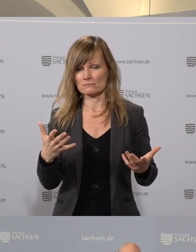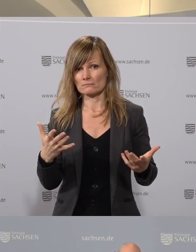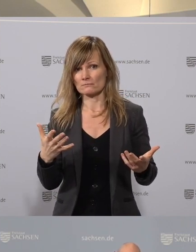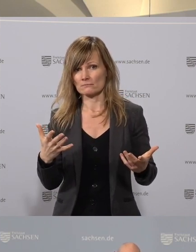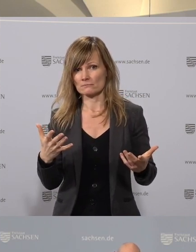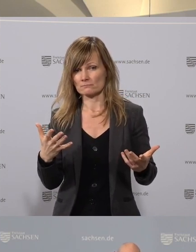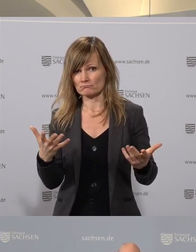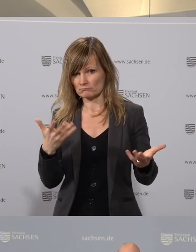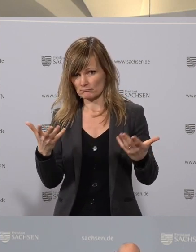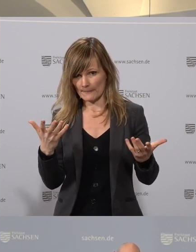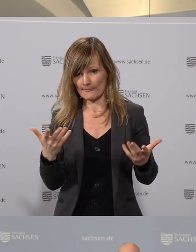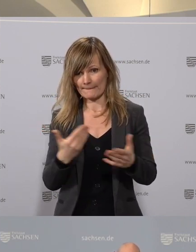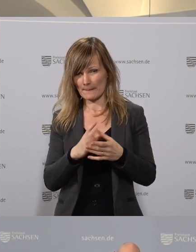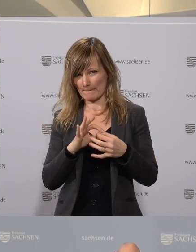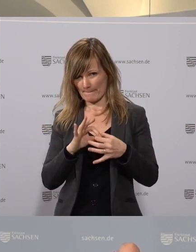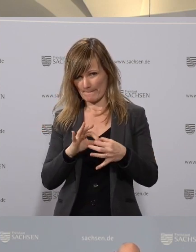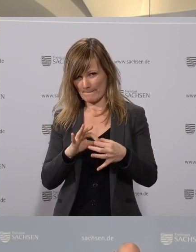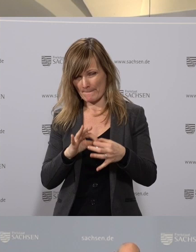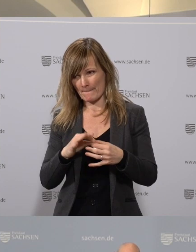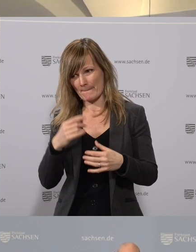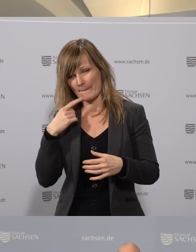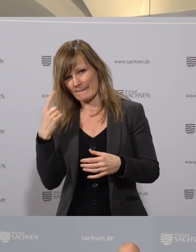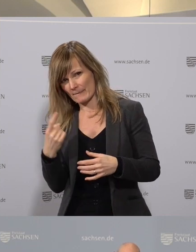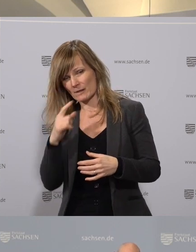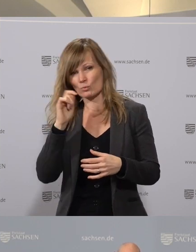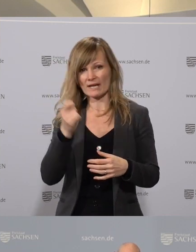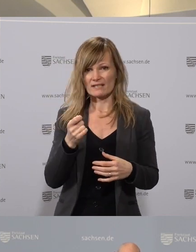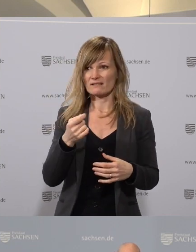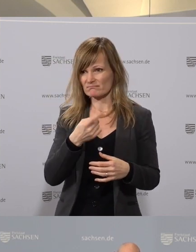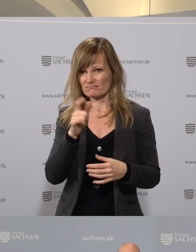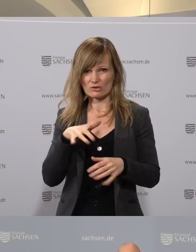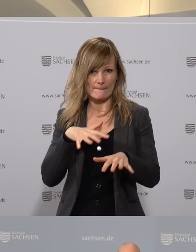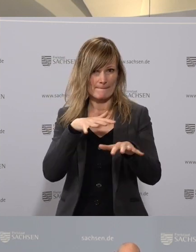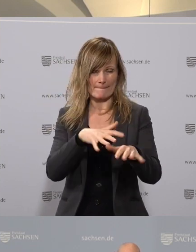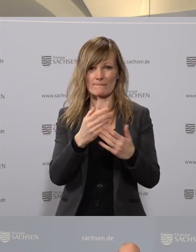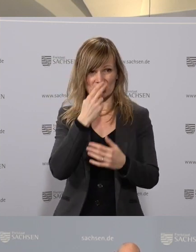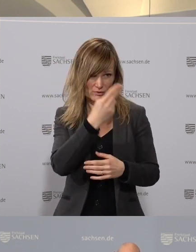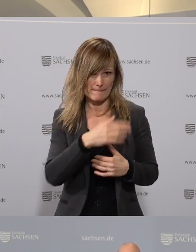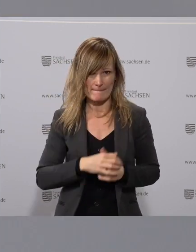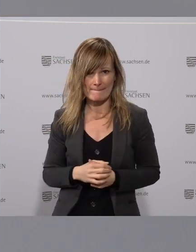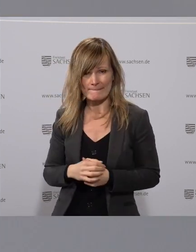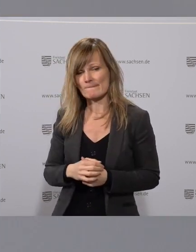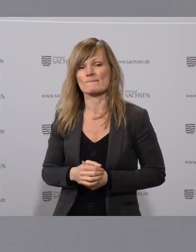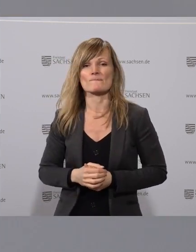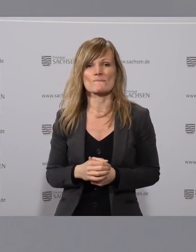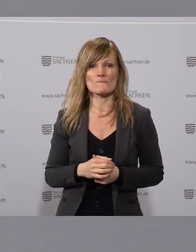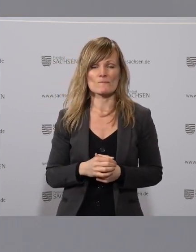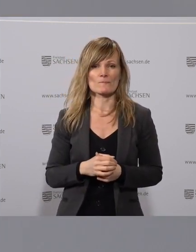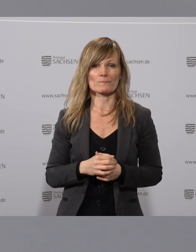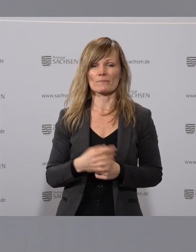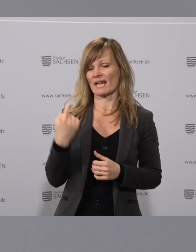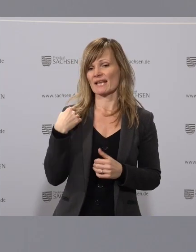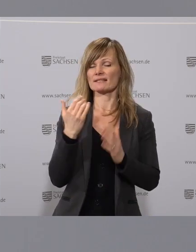Zuge dieses Konflikts Russland gegen die Ukraine? Also das gilt seit der letzten